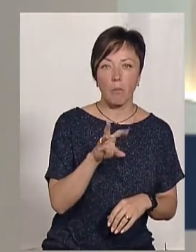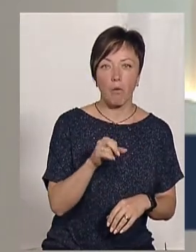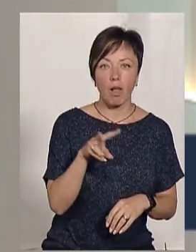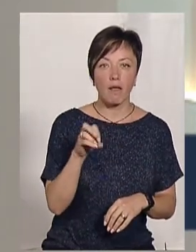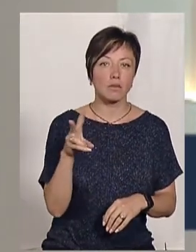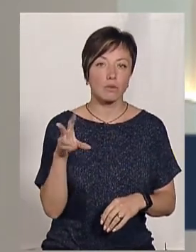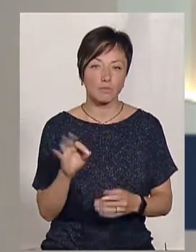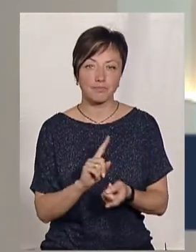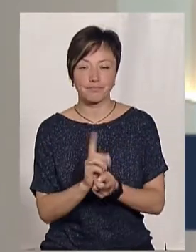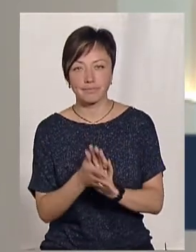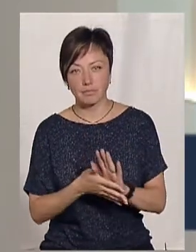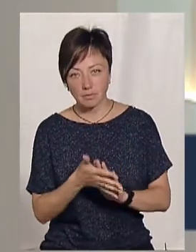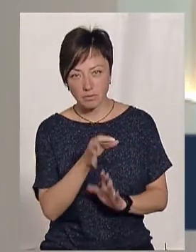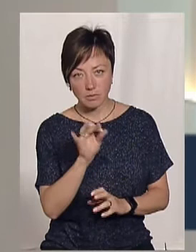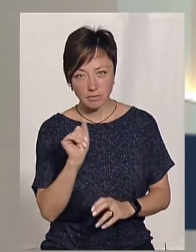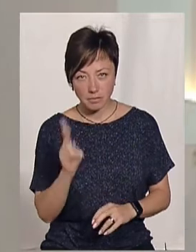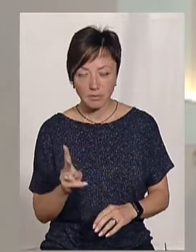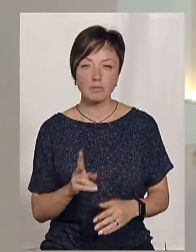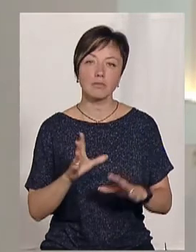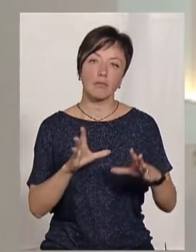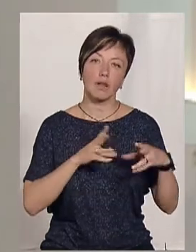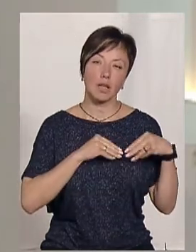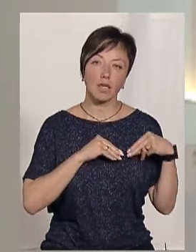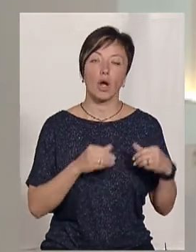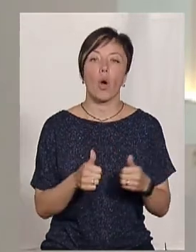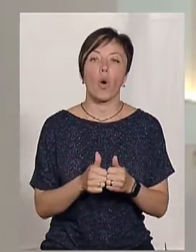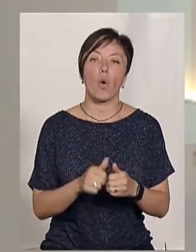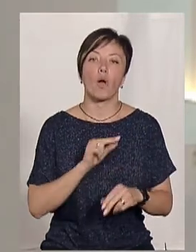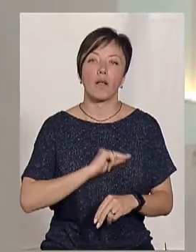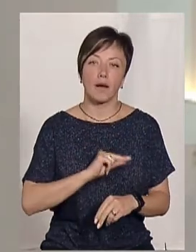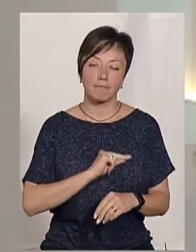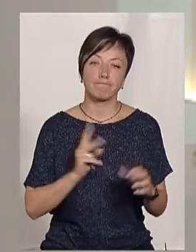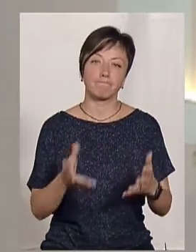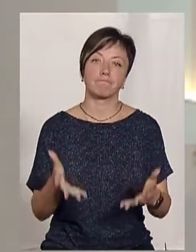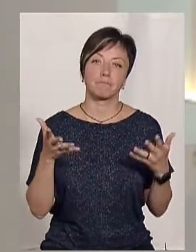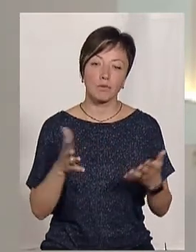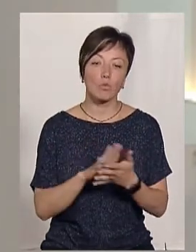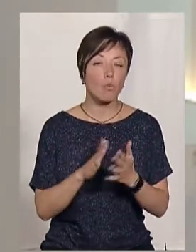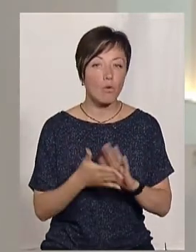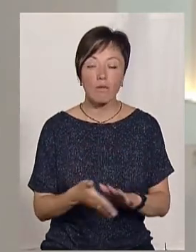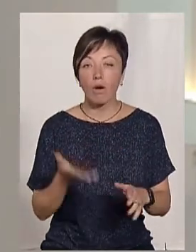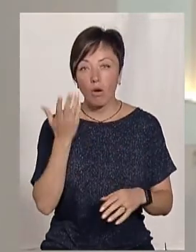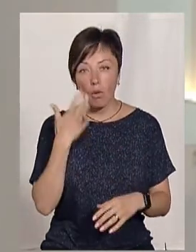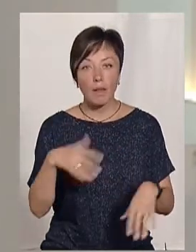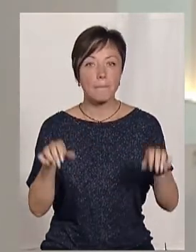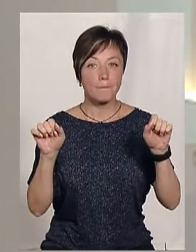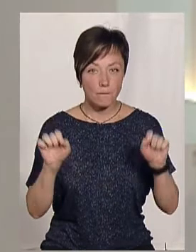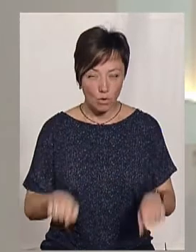мову перекладає Ольга Рибак. Наша колега Валерія Ковальчук з'ясовувала умови, за яких можна